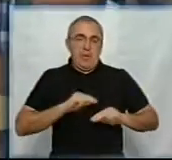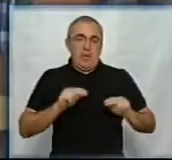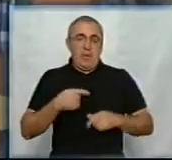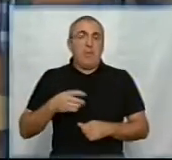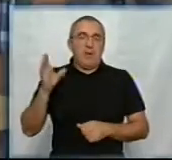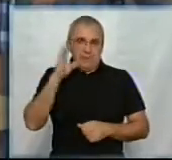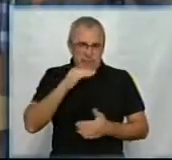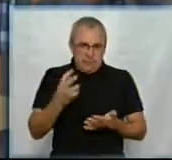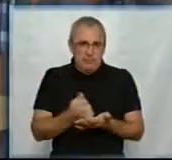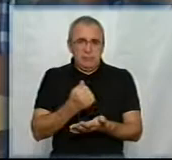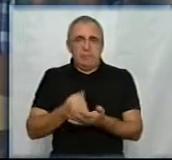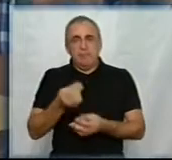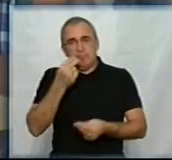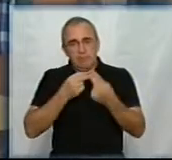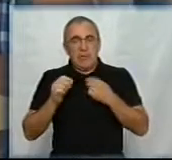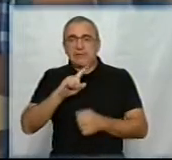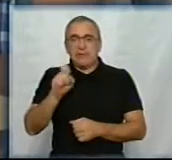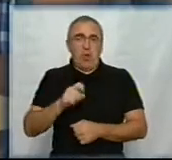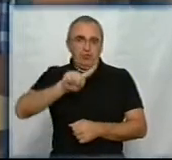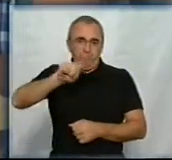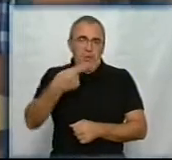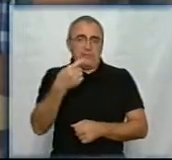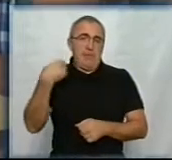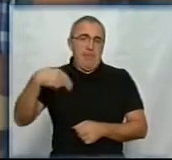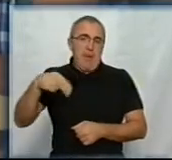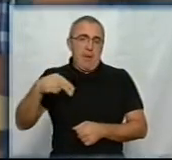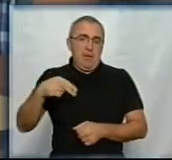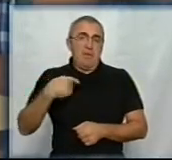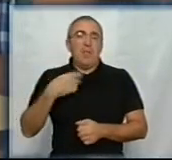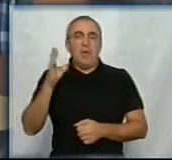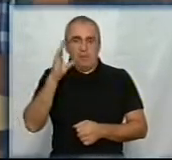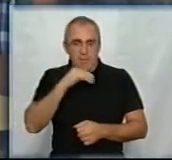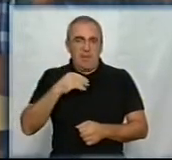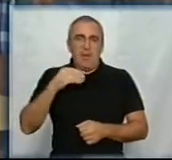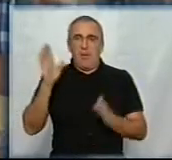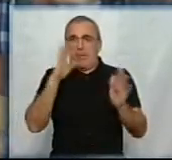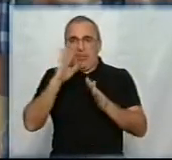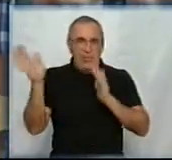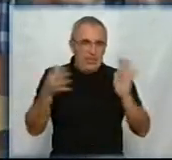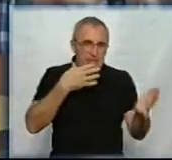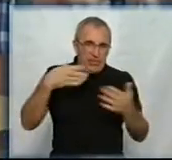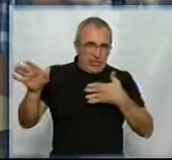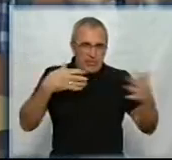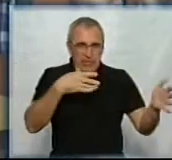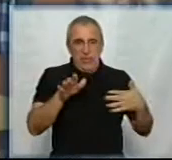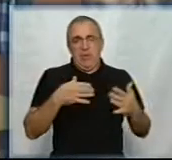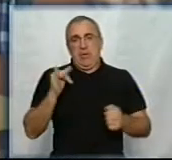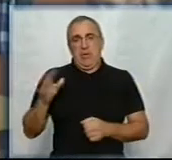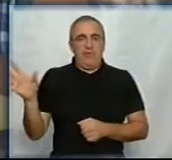Ми встигаємо прийняти сніданок за час перерви. Тому і встигаємо провітрити. І все в нас,